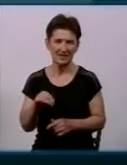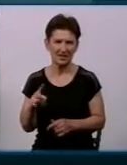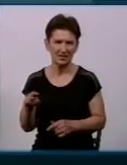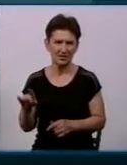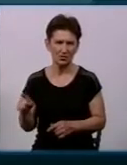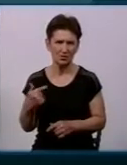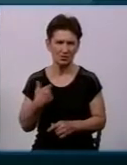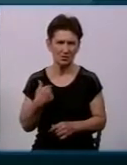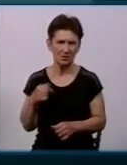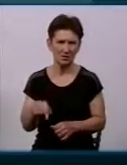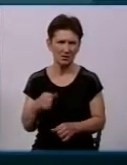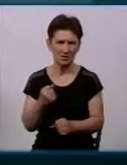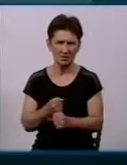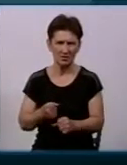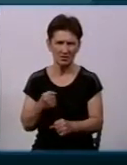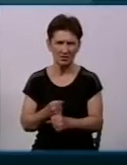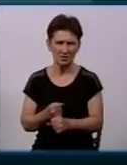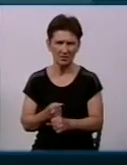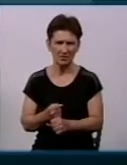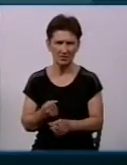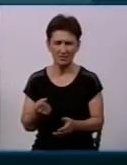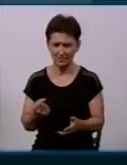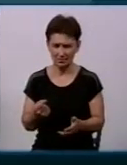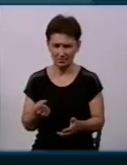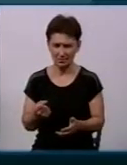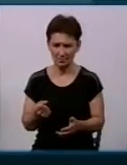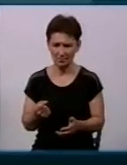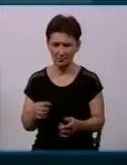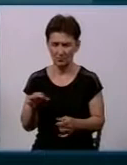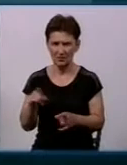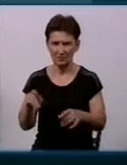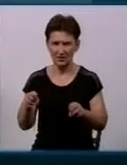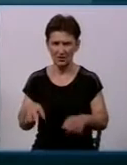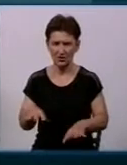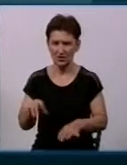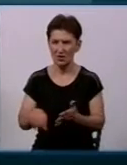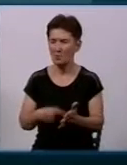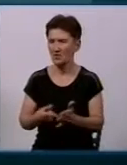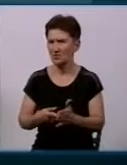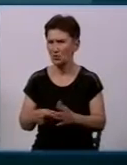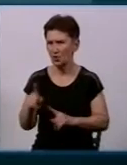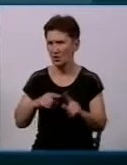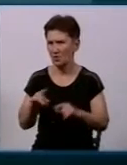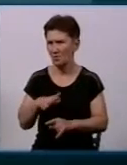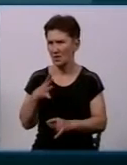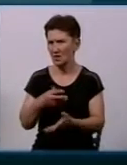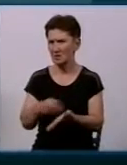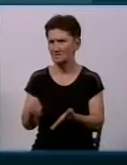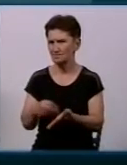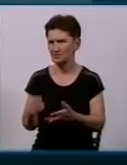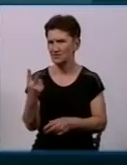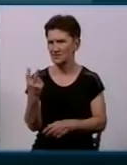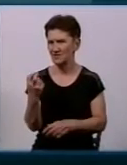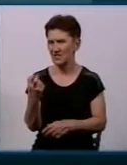не працюючих 302 пожежних гідрантів. Згідно рішення міської ради було придбано 100 пожежних